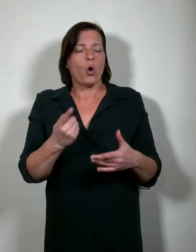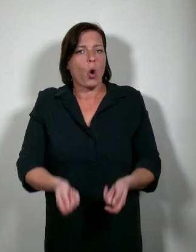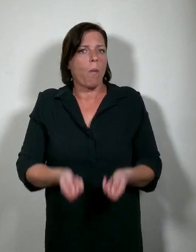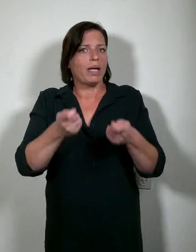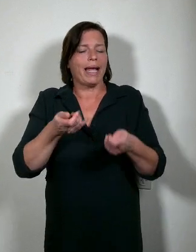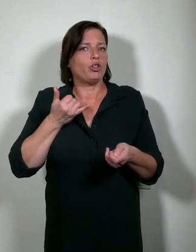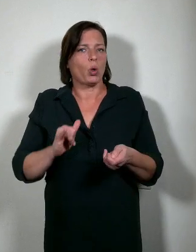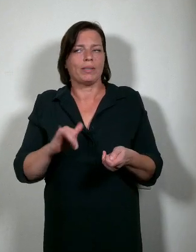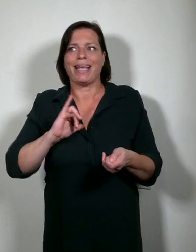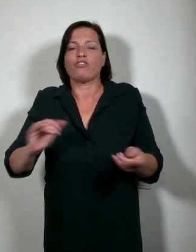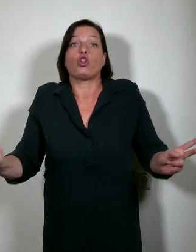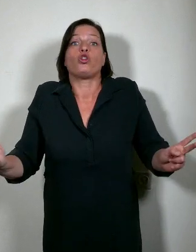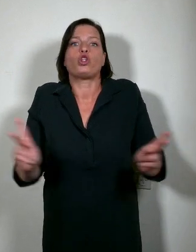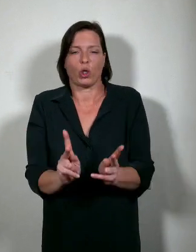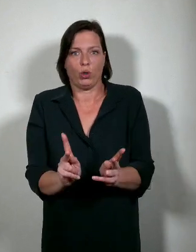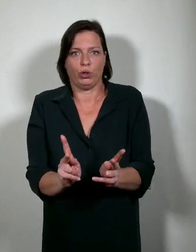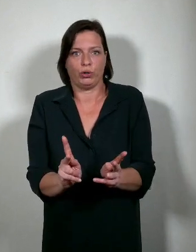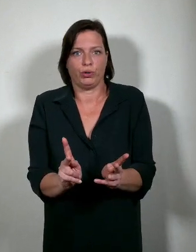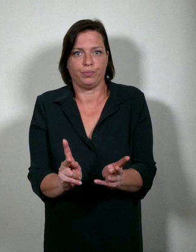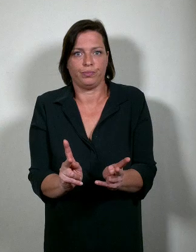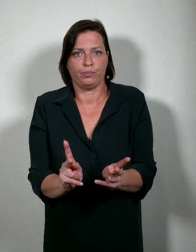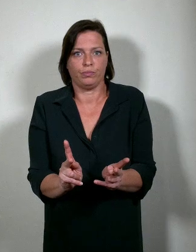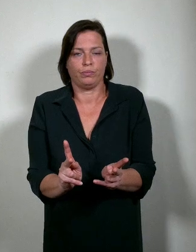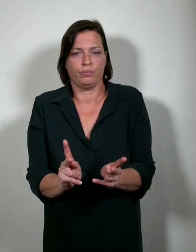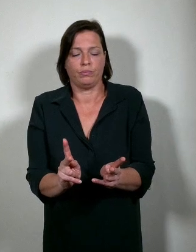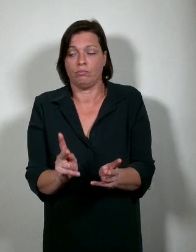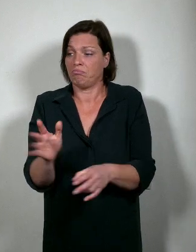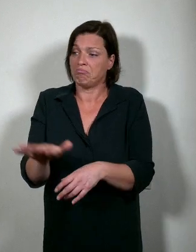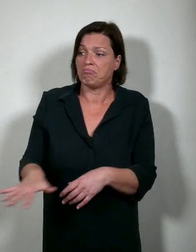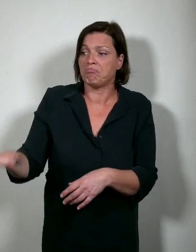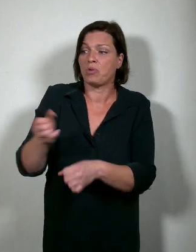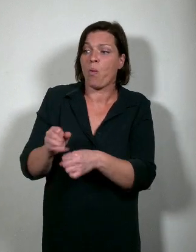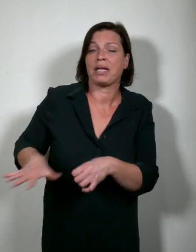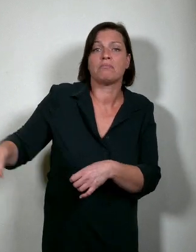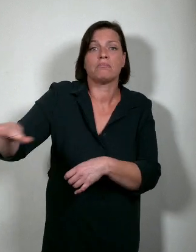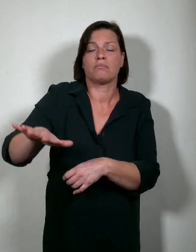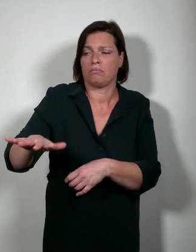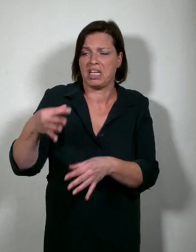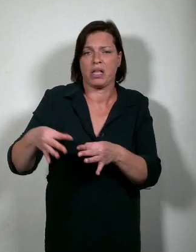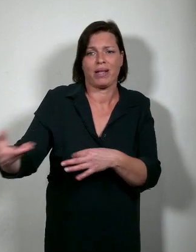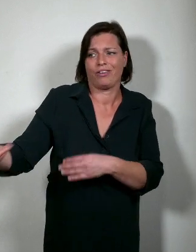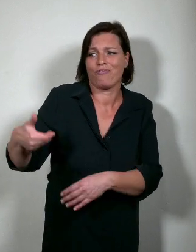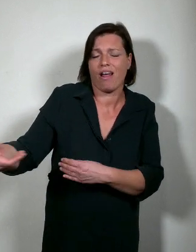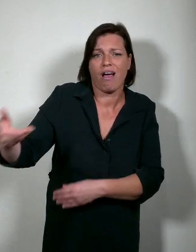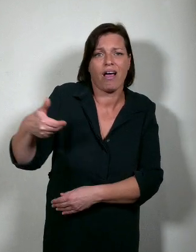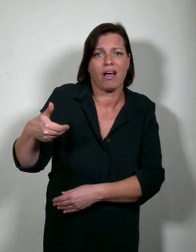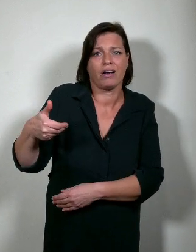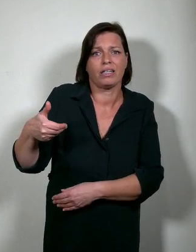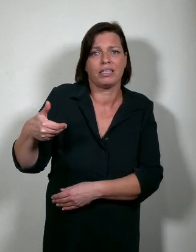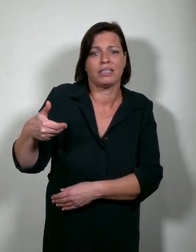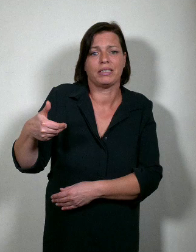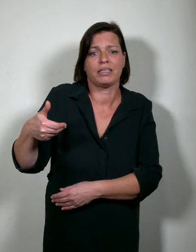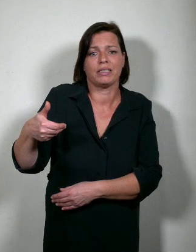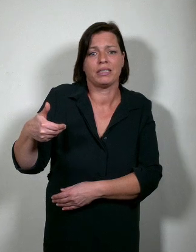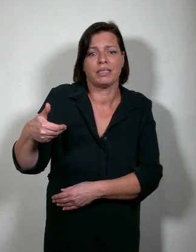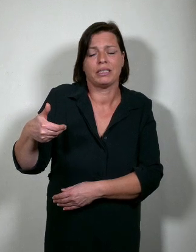opgeleide jongeren. Mij wordt vanuit het werkveld regelmatig gevraagd, overigens niet zelden op